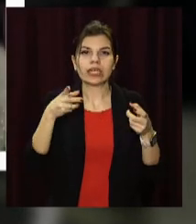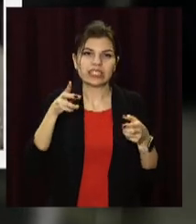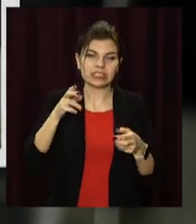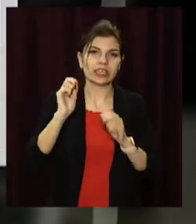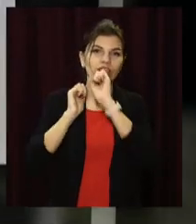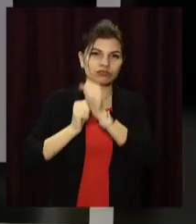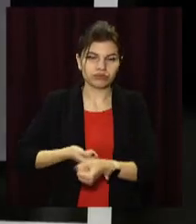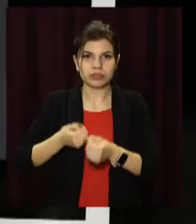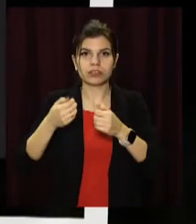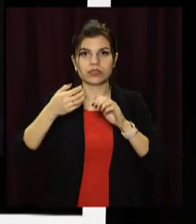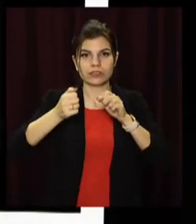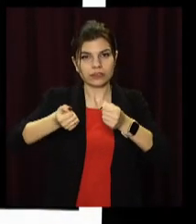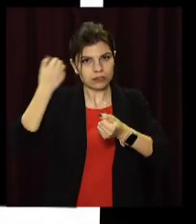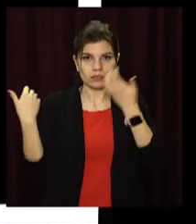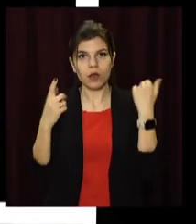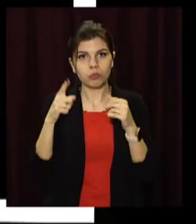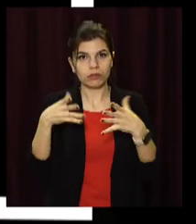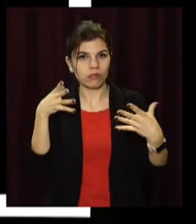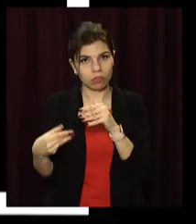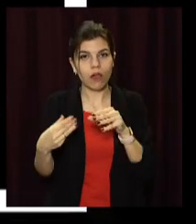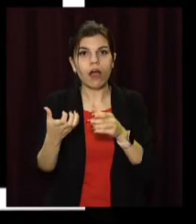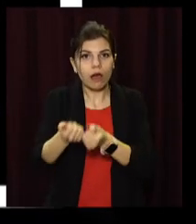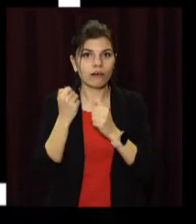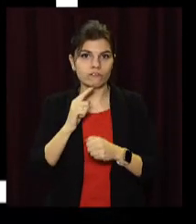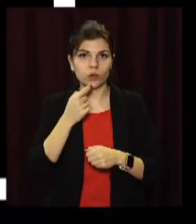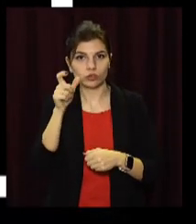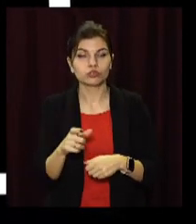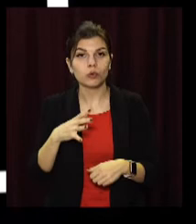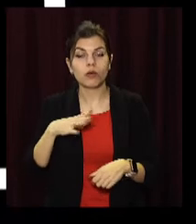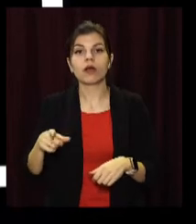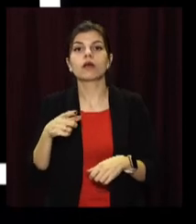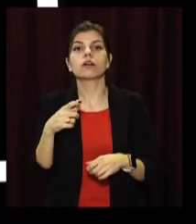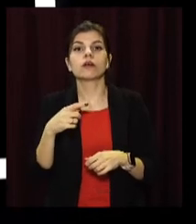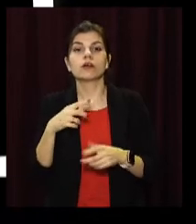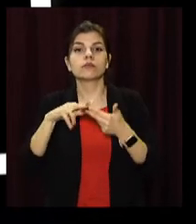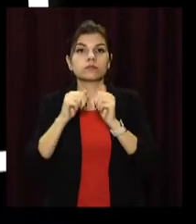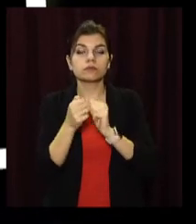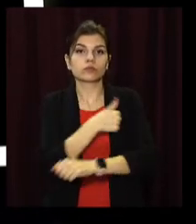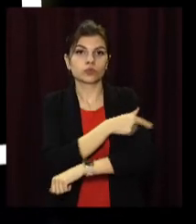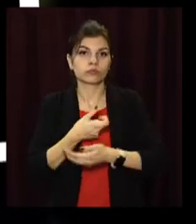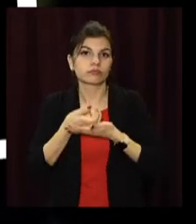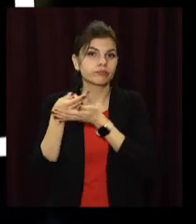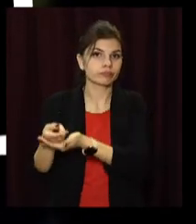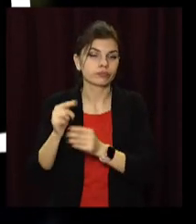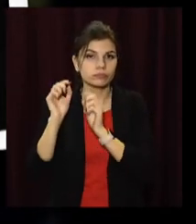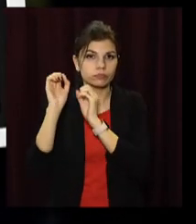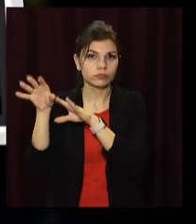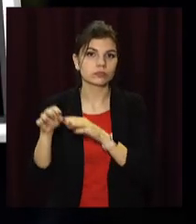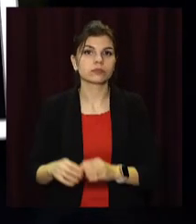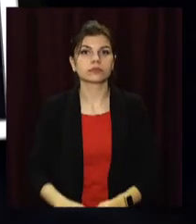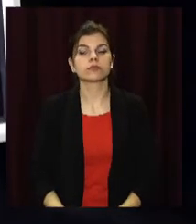На місці також працювали поліціянти та медики. Вони доправили потерпілих до Кам'янської лікарні швидкої допомоги.